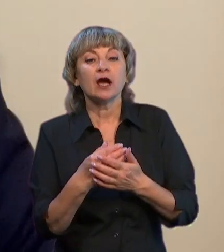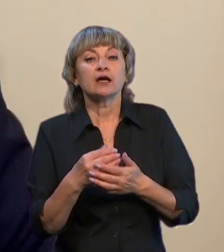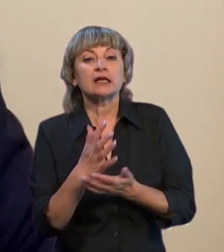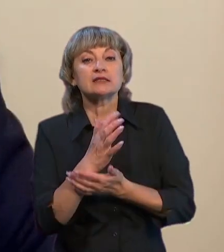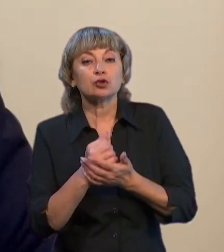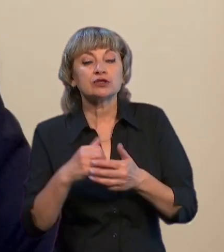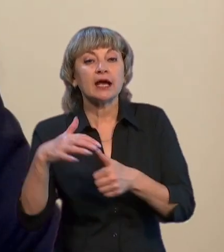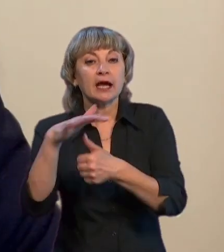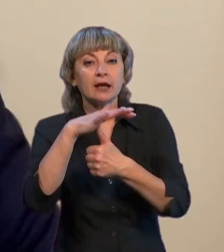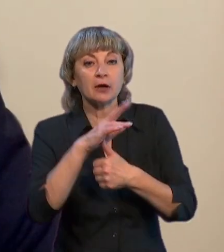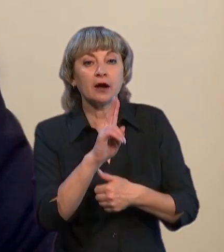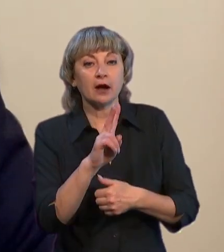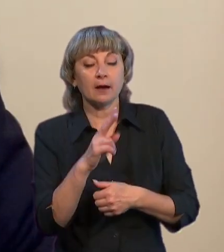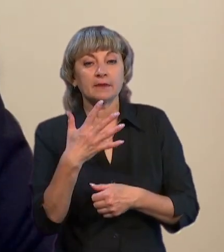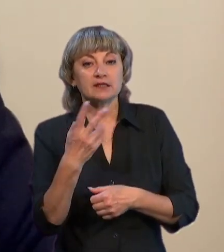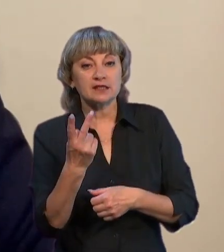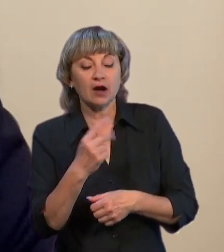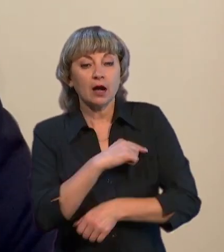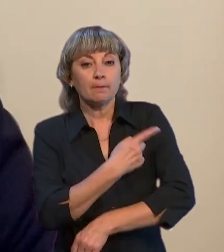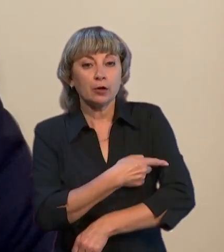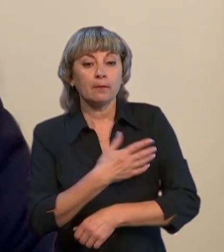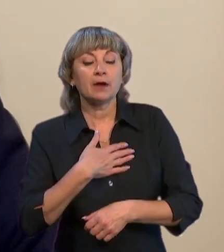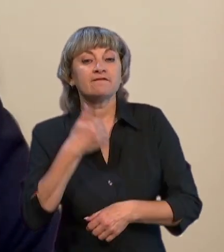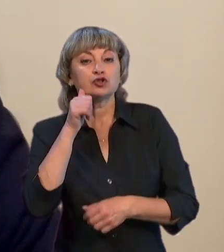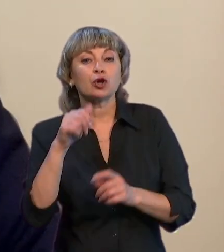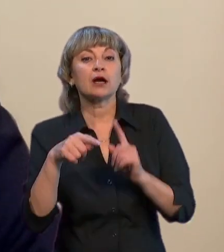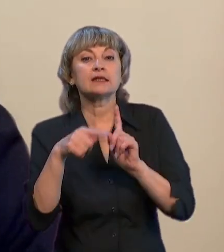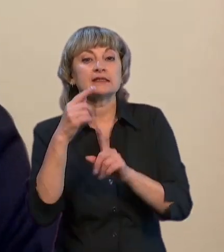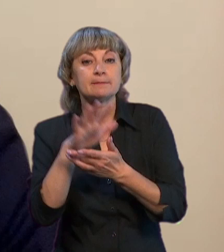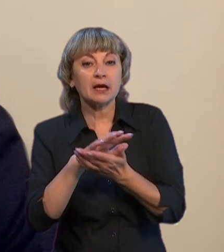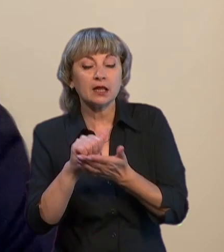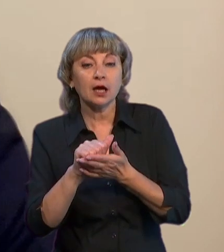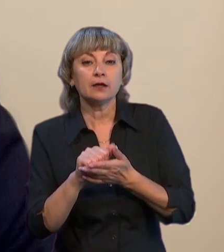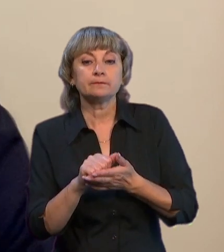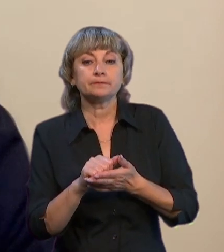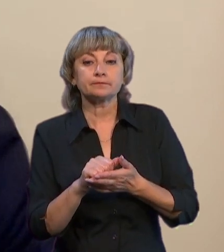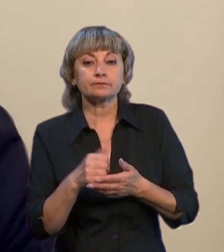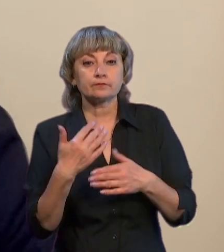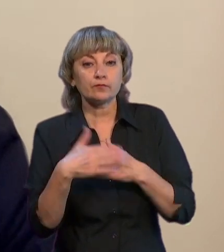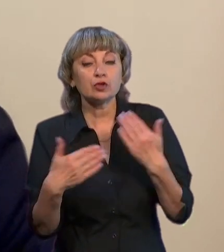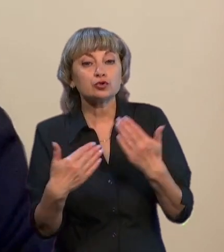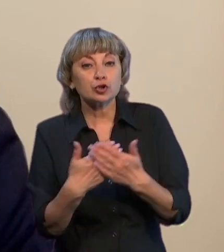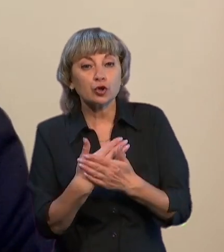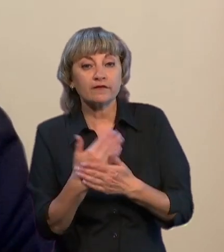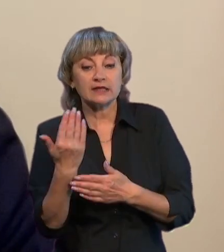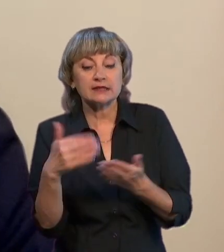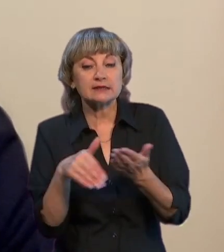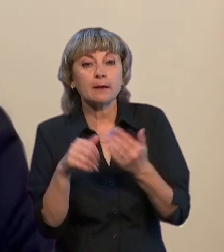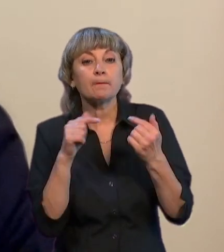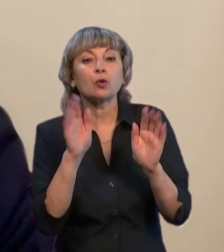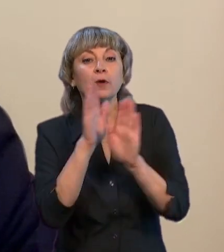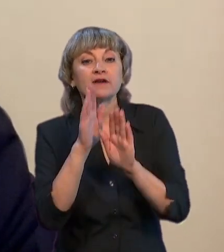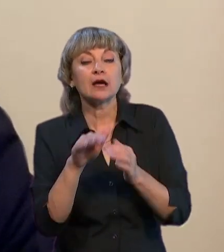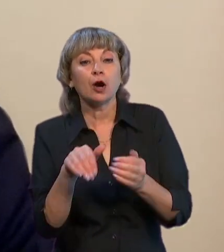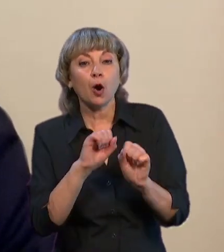К-52, пам'ятаємо, такі надпотужні. Але ми їх вчора збили, відповідно, і вже нові рітні засоби протиповітної оборони